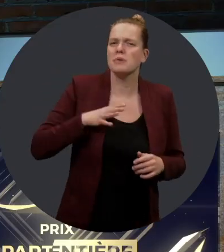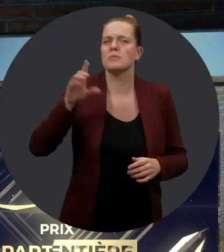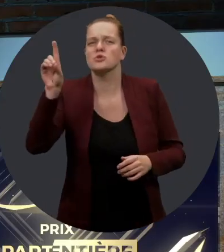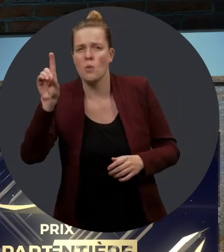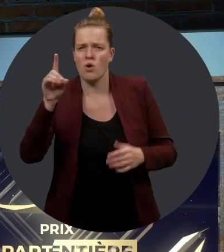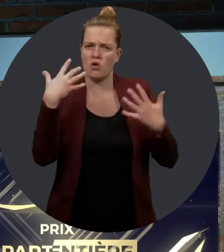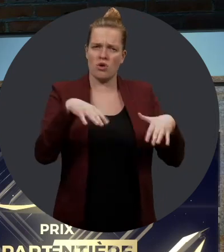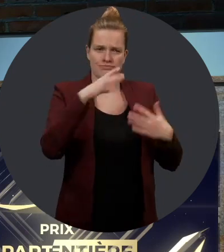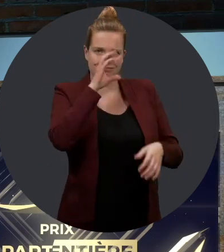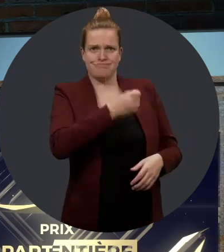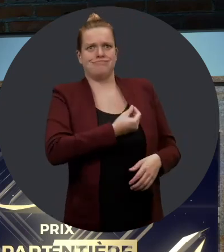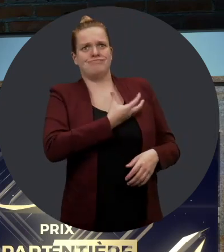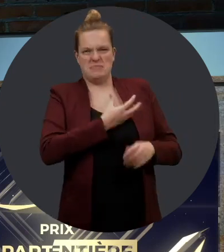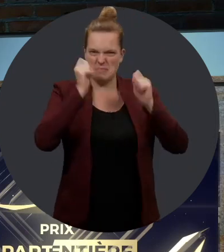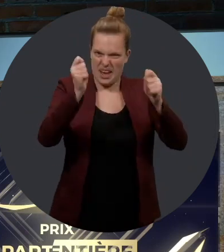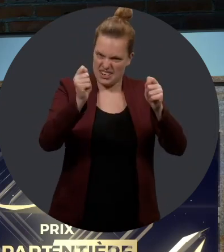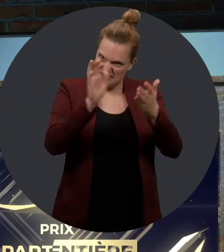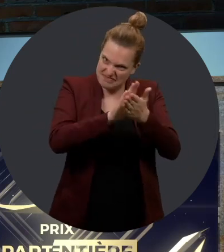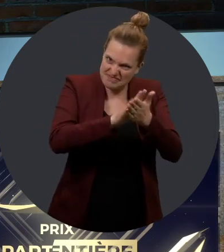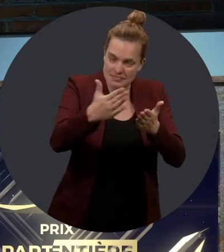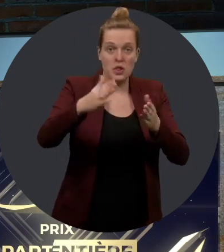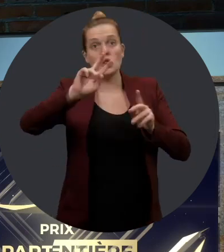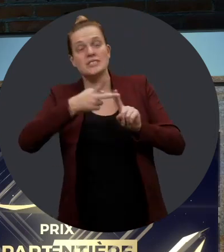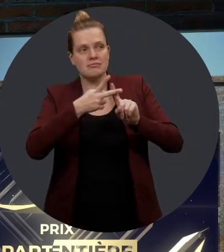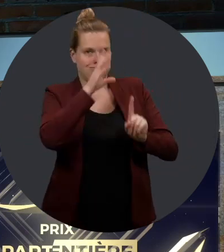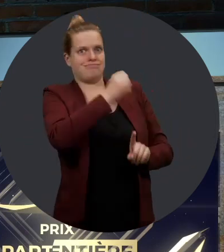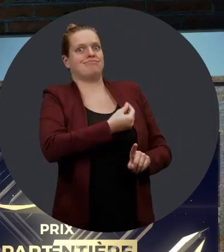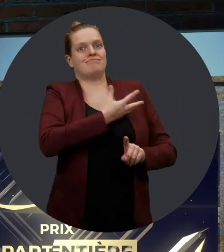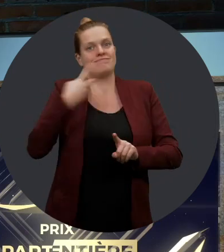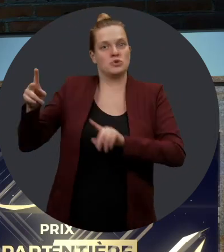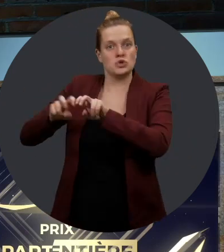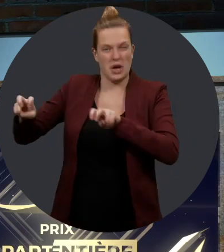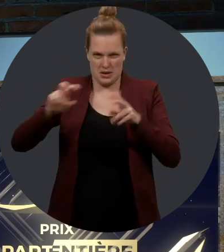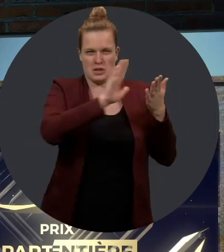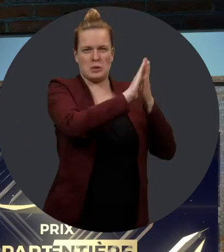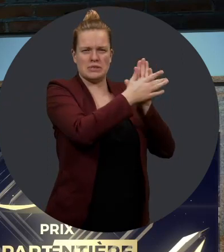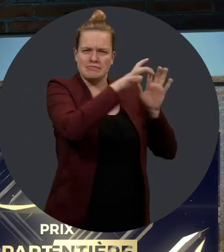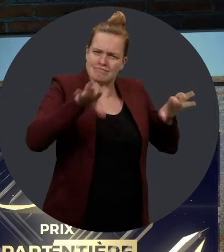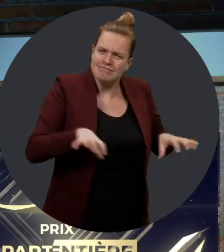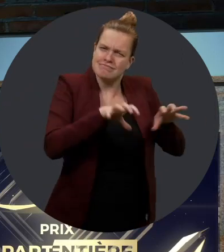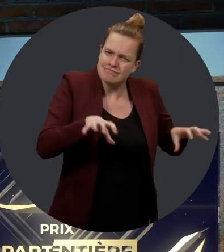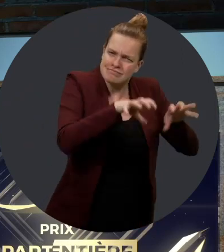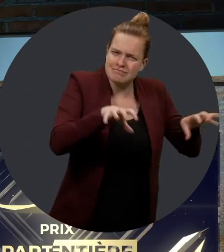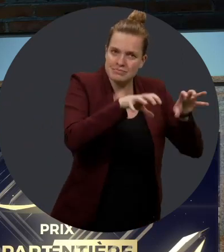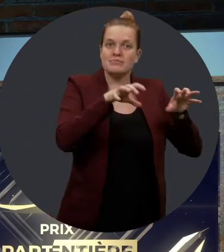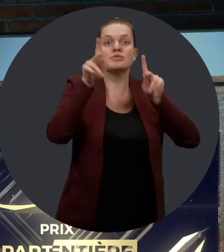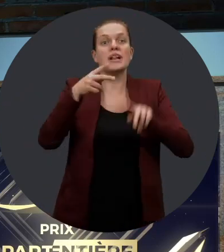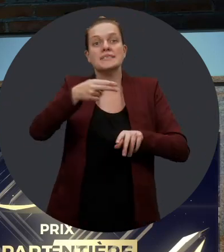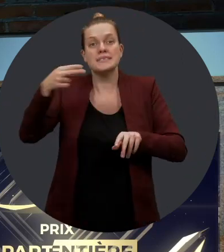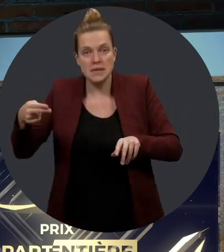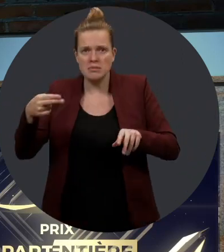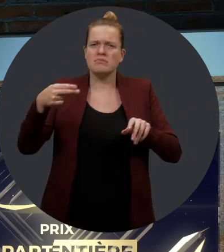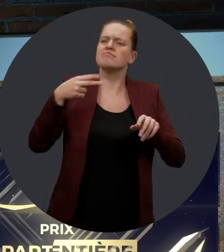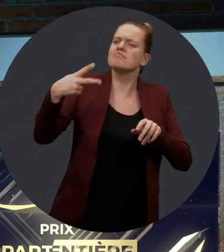Bravo Madame Desbois, un coup de cœur bien mérité. Le deuxième coup de cœur du jury, c'est une entreprise qui emploie des personnes